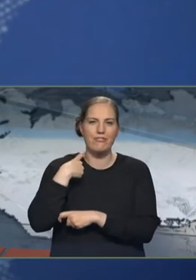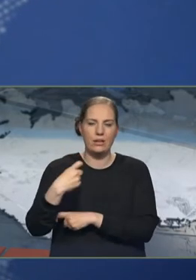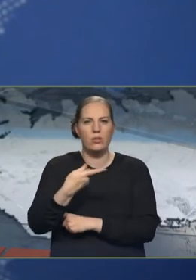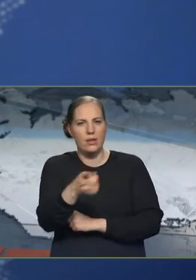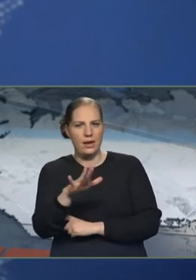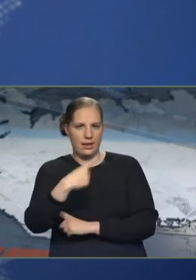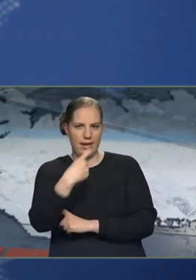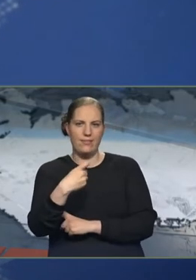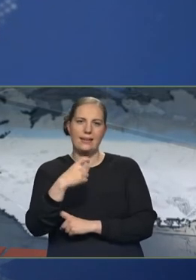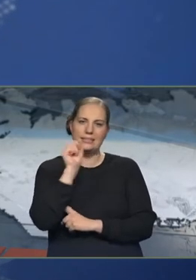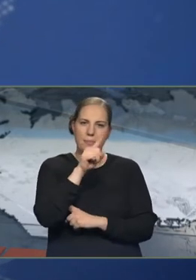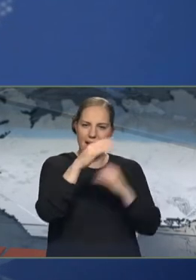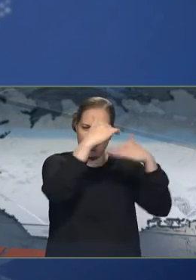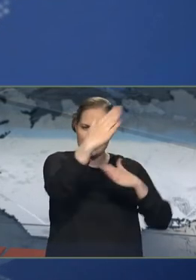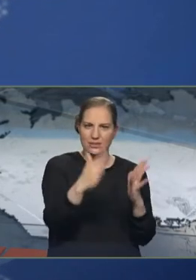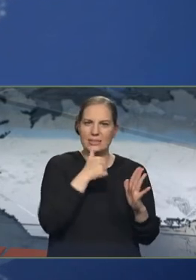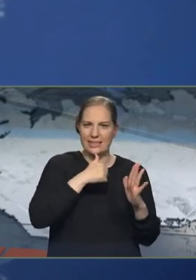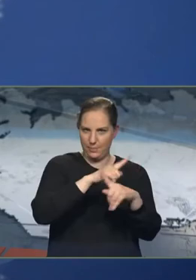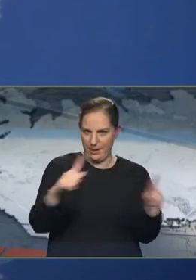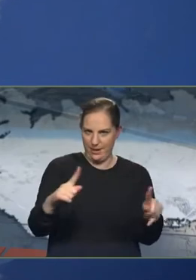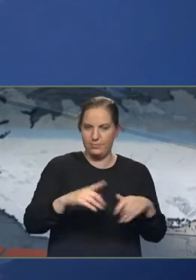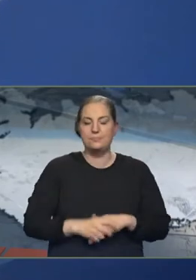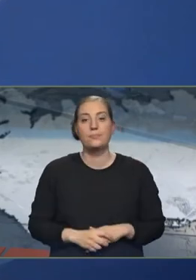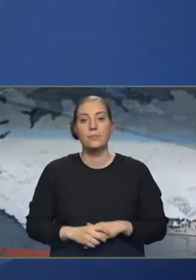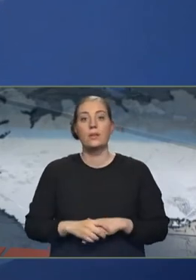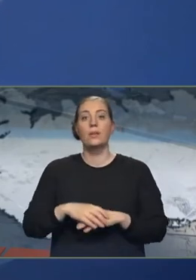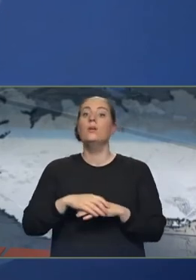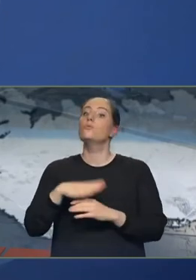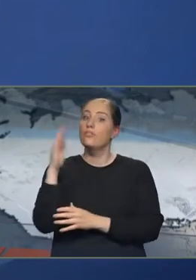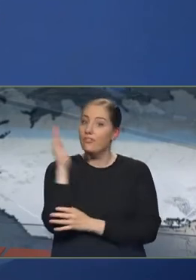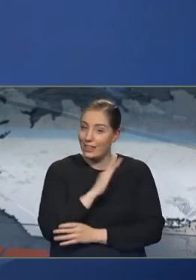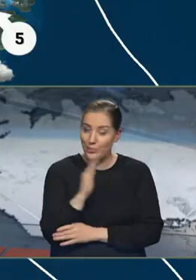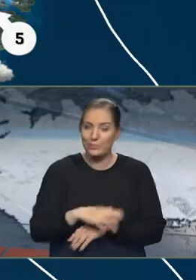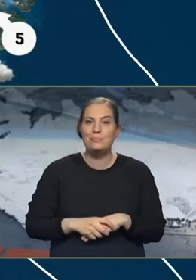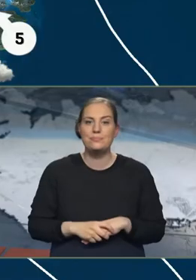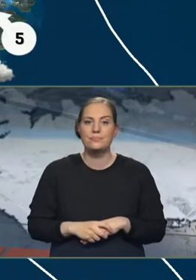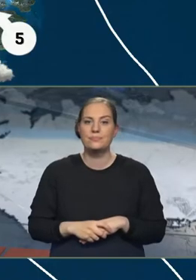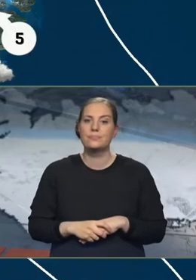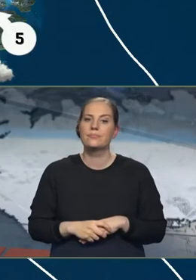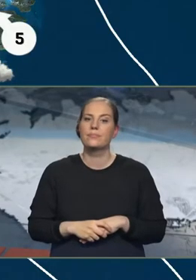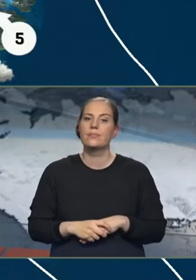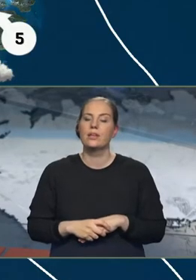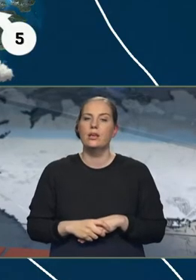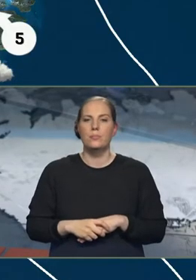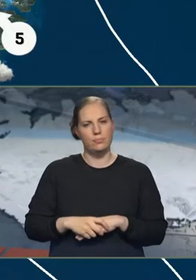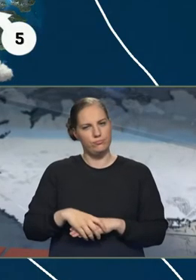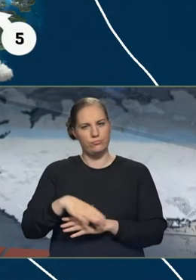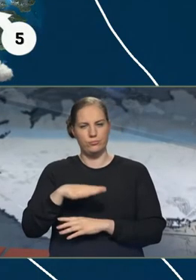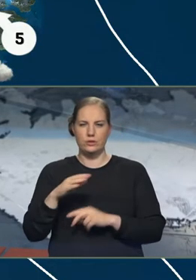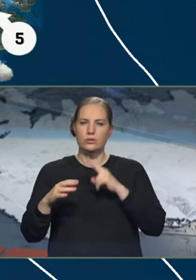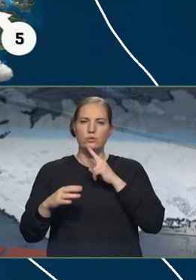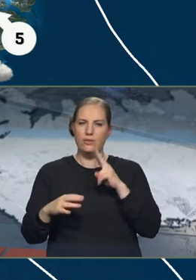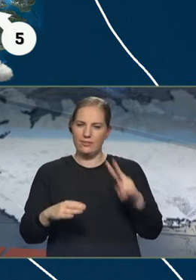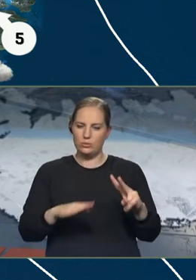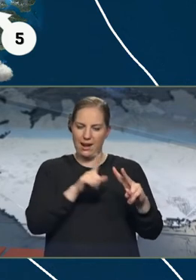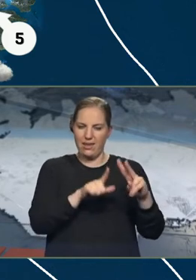manna spila kassa á Íslandi. En að veðri? Það er við áttu mikil að lægð langt söðvestur